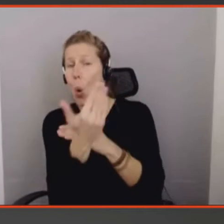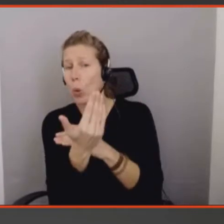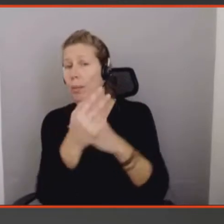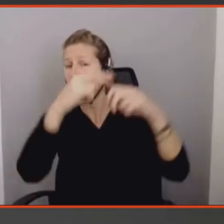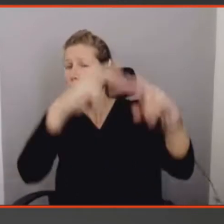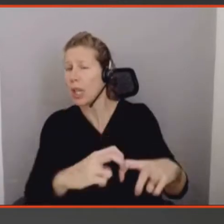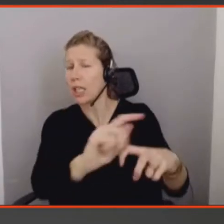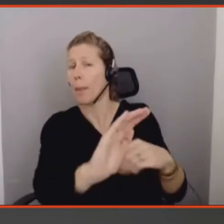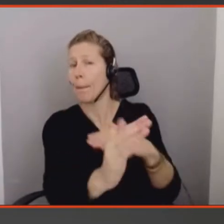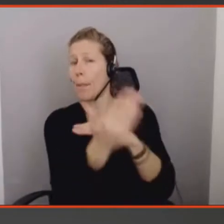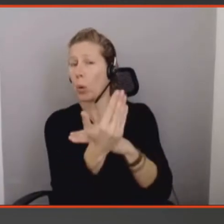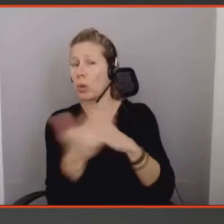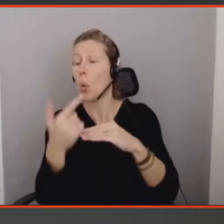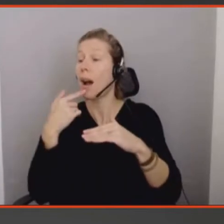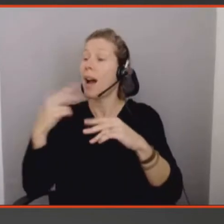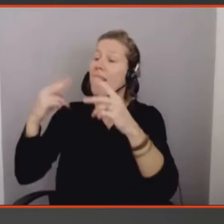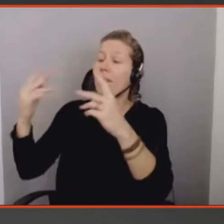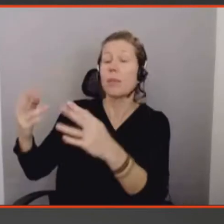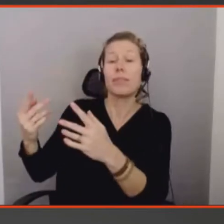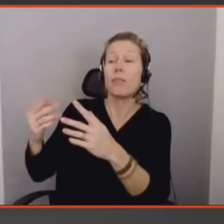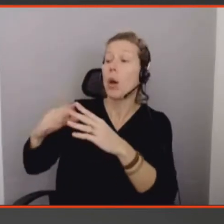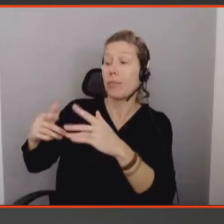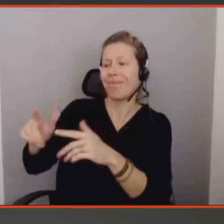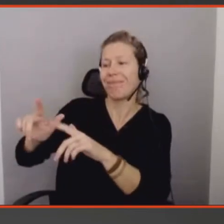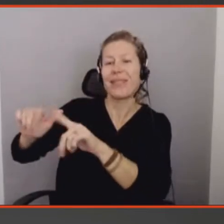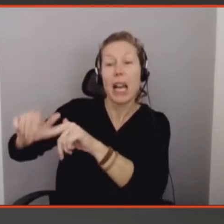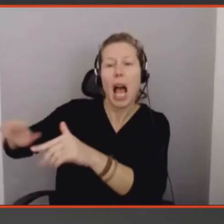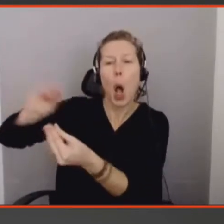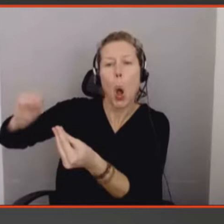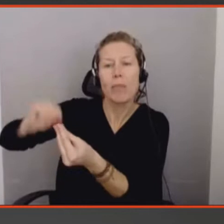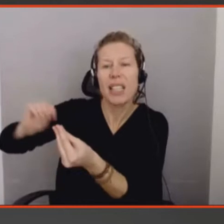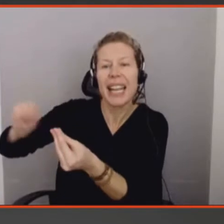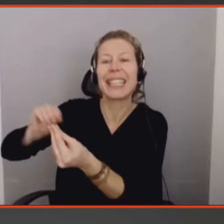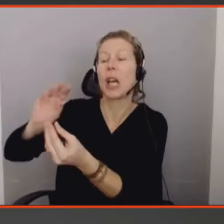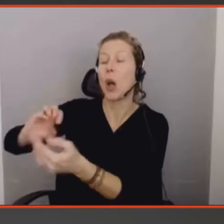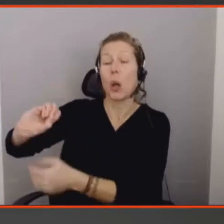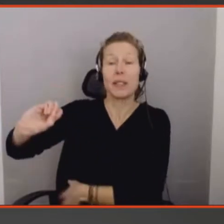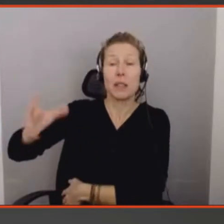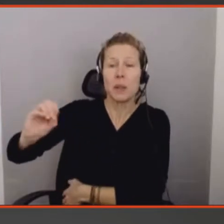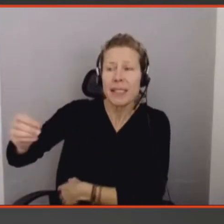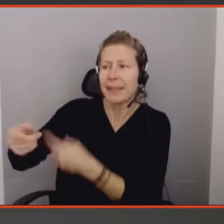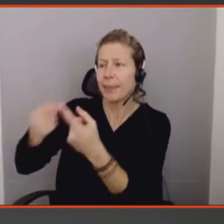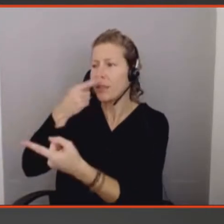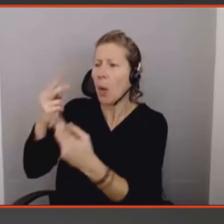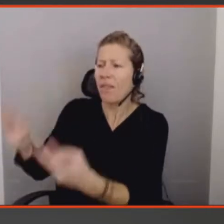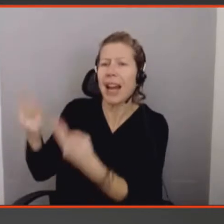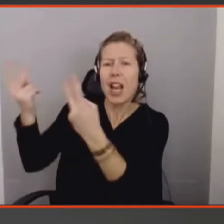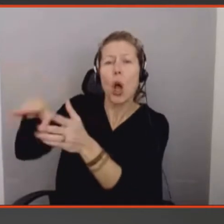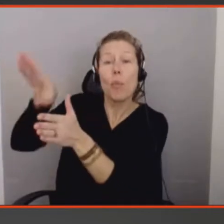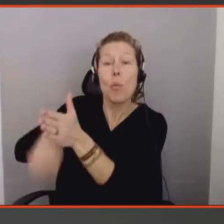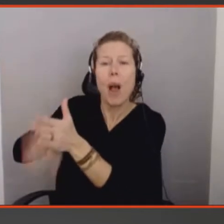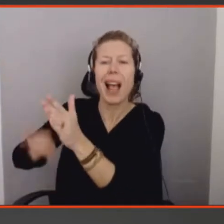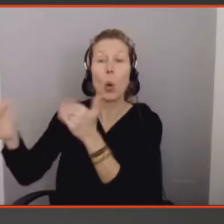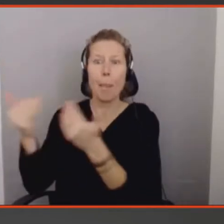moins que leur possession matérielle. C'est-à-dire que c'est un petit peu plus intangible, un petit peu plus invisible, et du coup, ça a aussi moins de valeur.